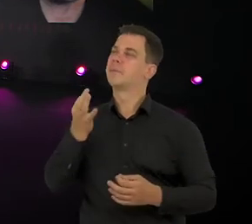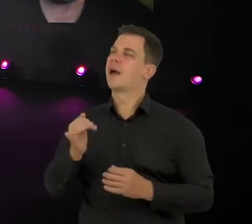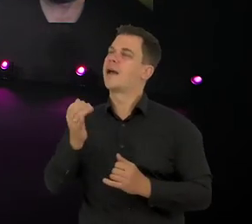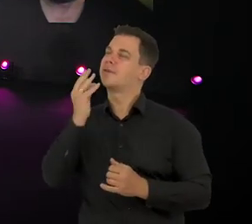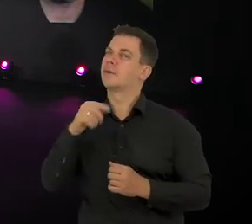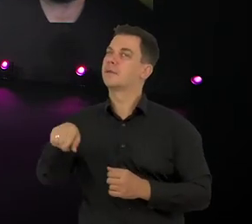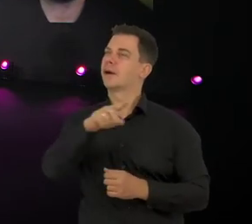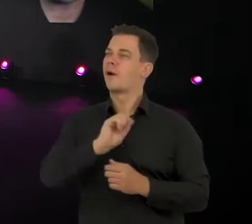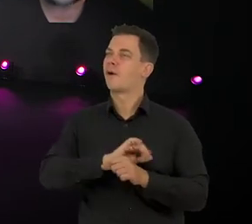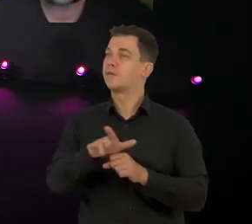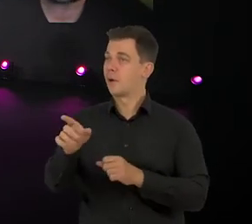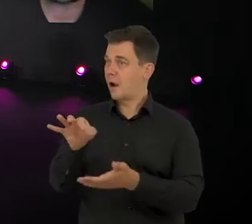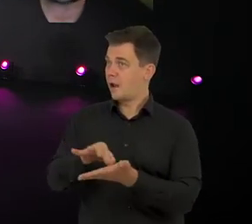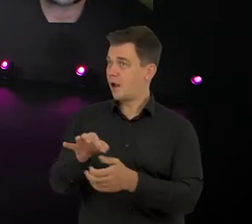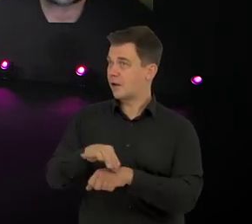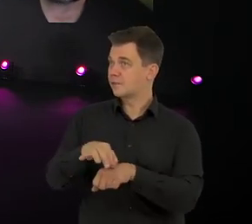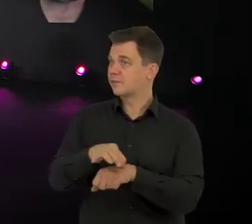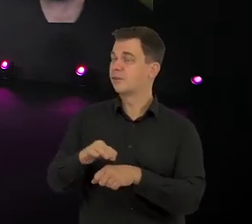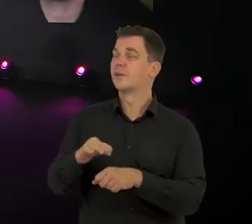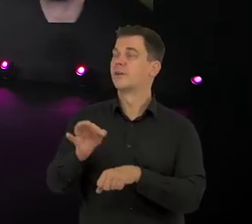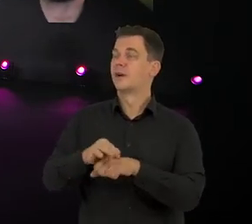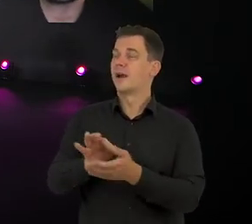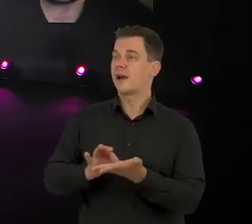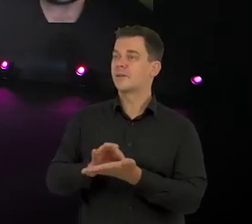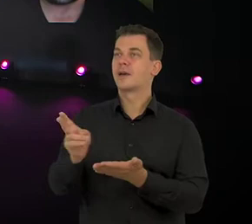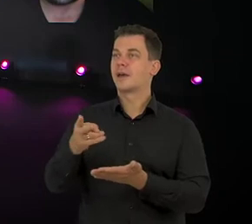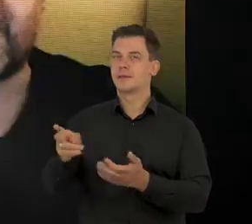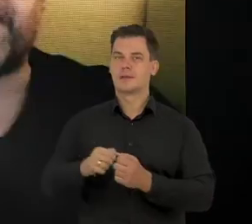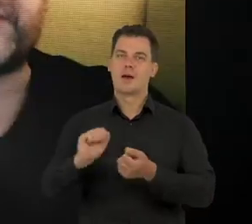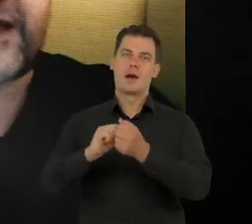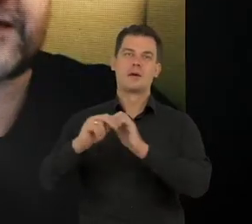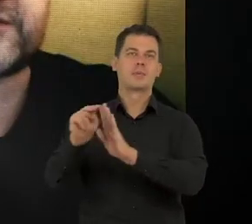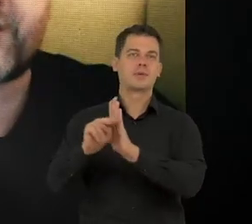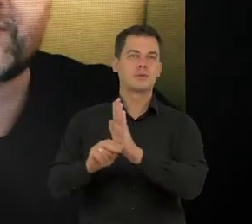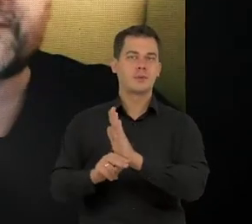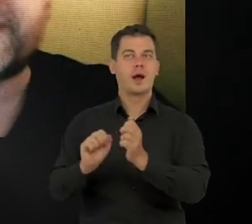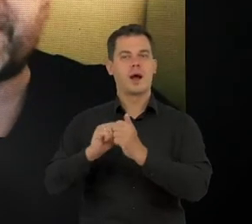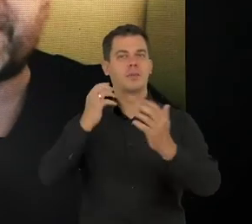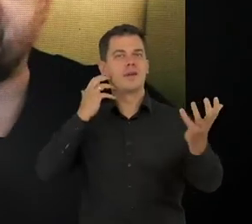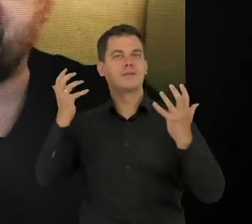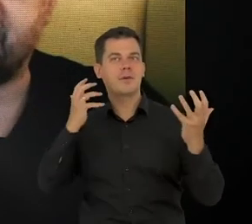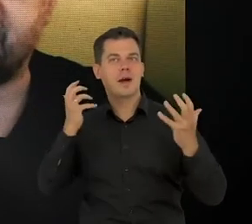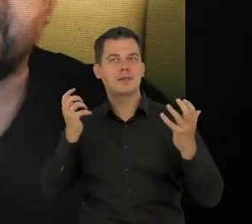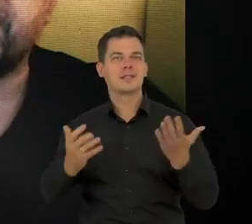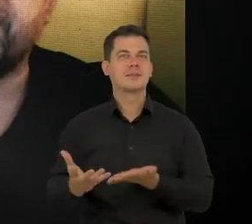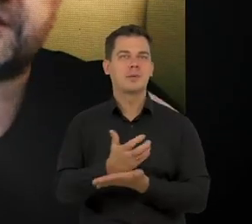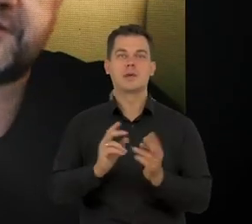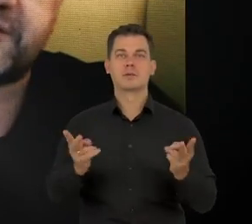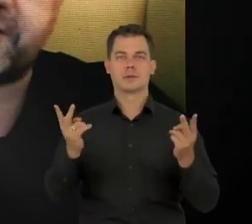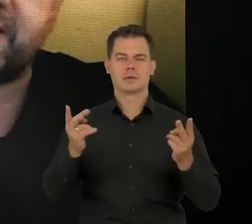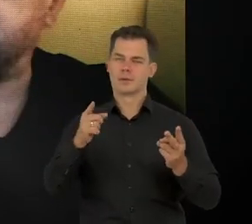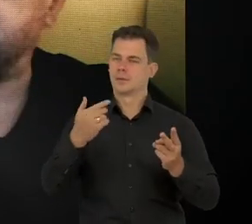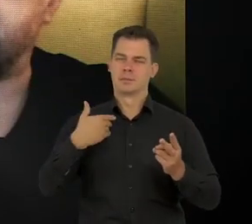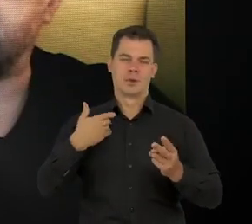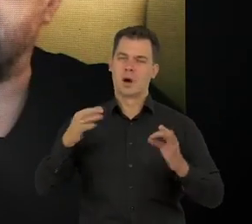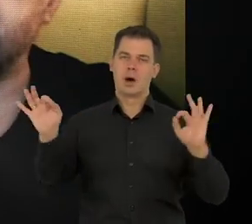sposób na przykład testuje się leki, albo jakie są procedury szpitalne, albo jakie są systemy zbierania danych. W związku z tym